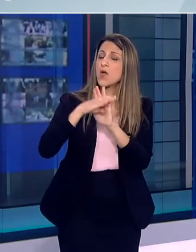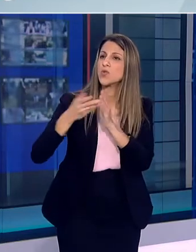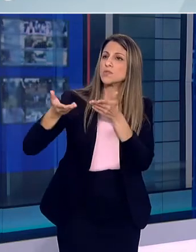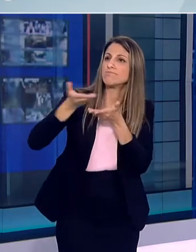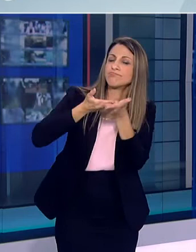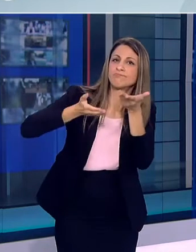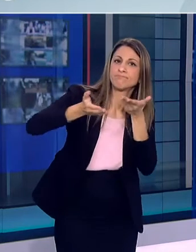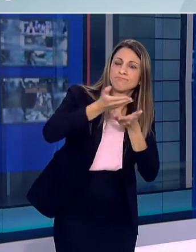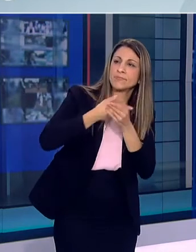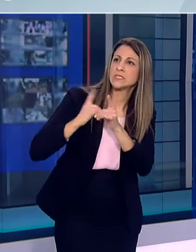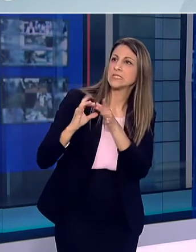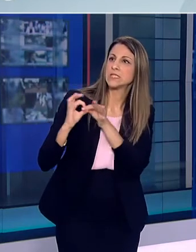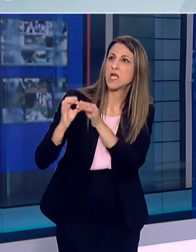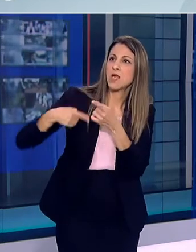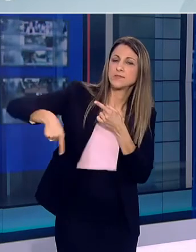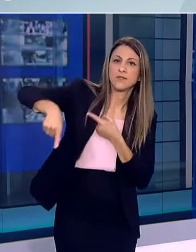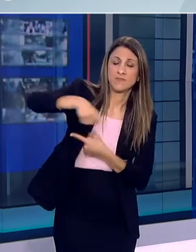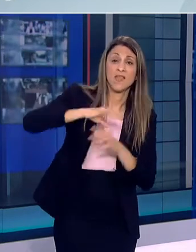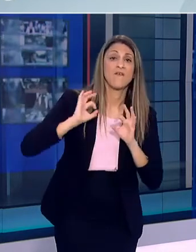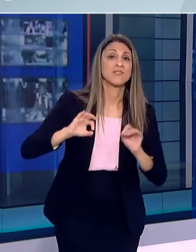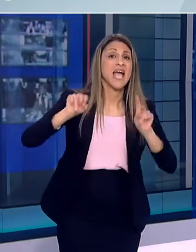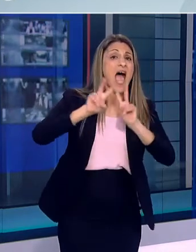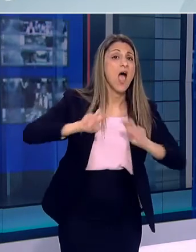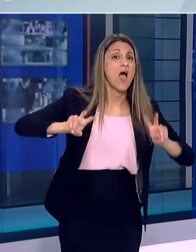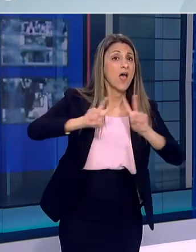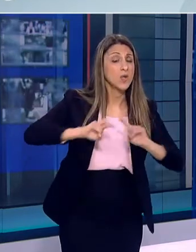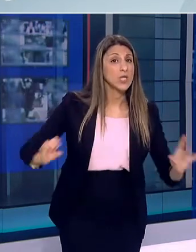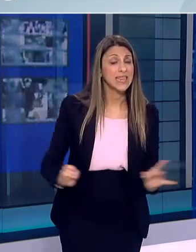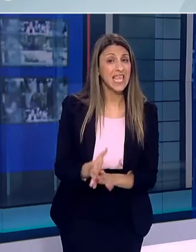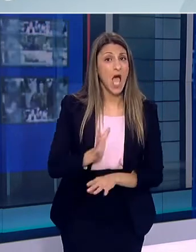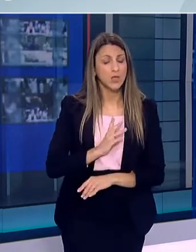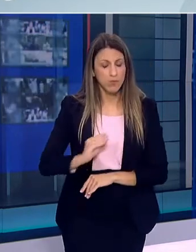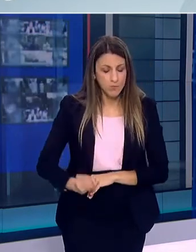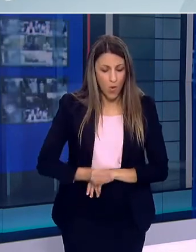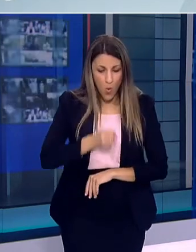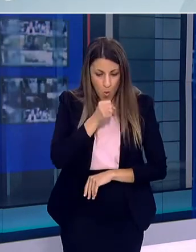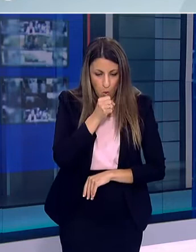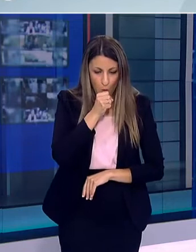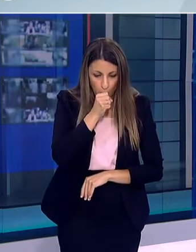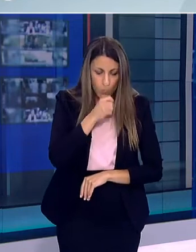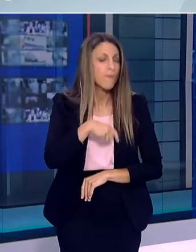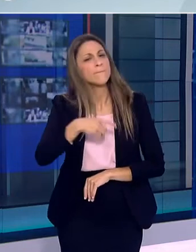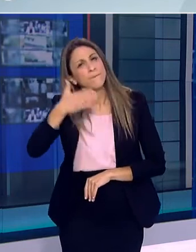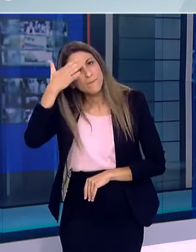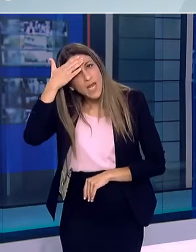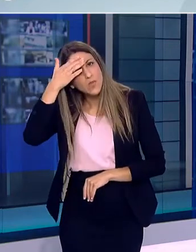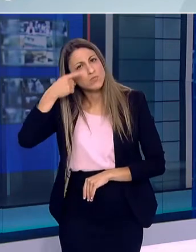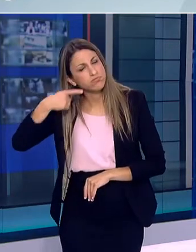ανάγκη του ελέγχου επί περιπτώσεις συμπτωματικού ασθενούς συμπτωματικού τουρίστες